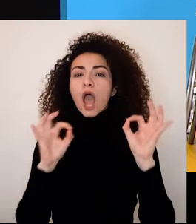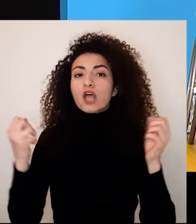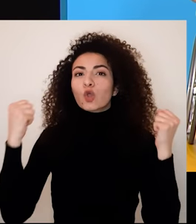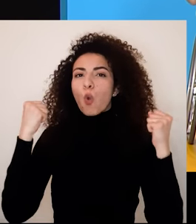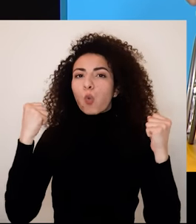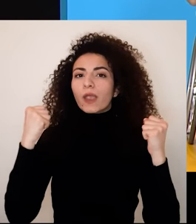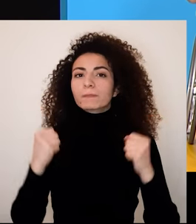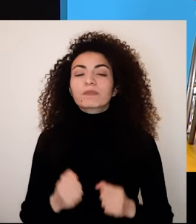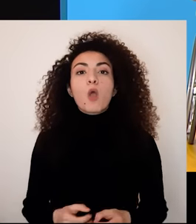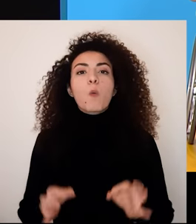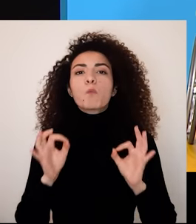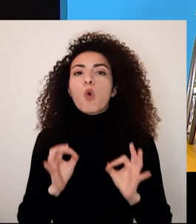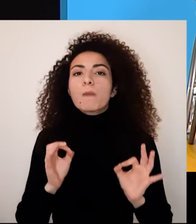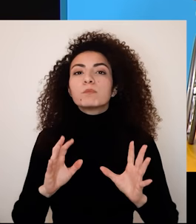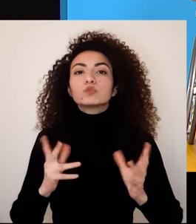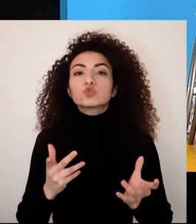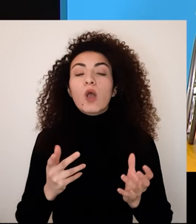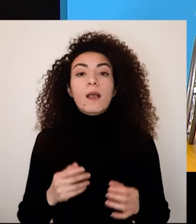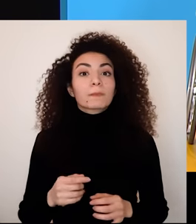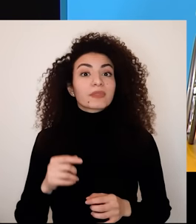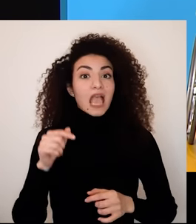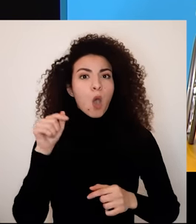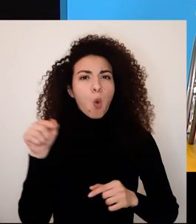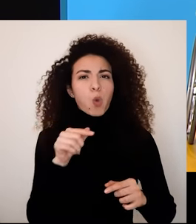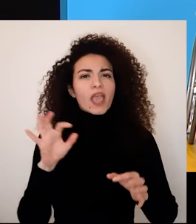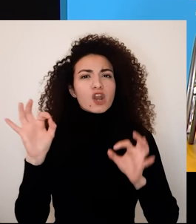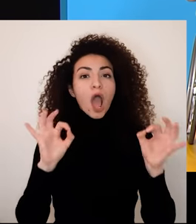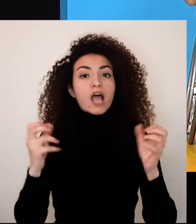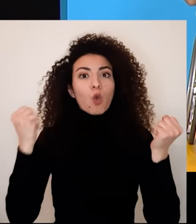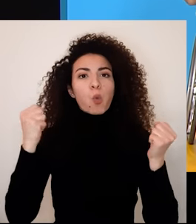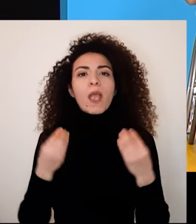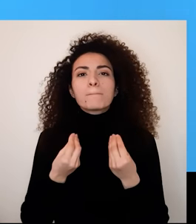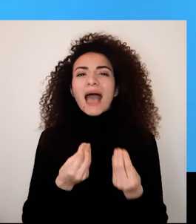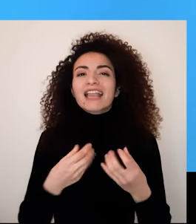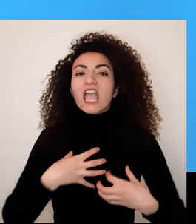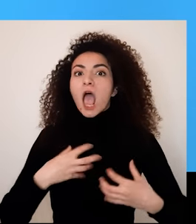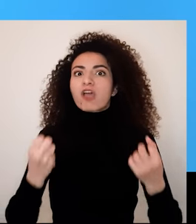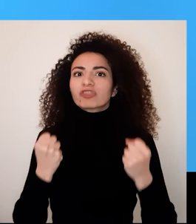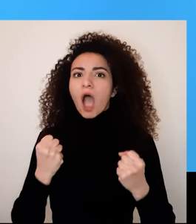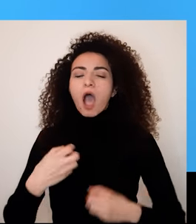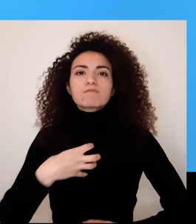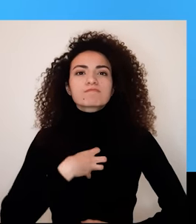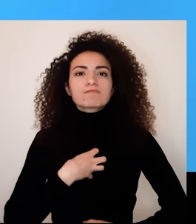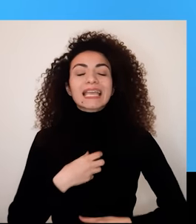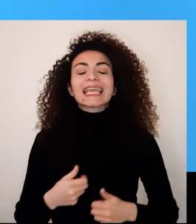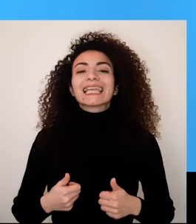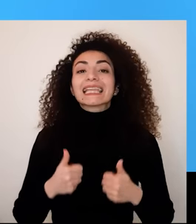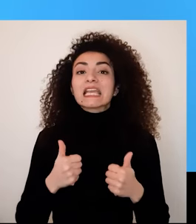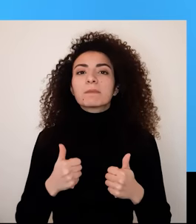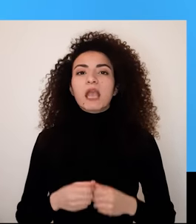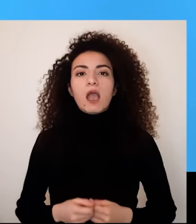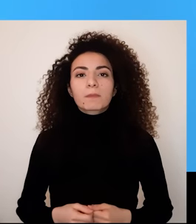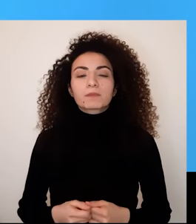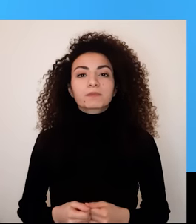بين تفعيل نقاط القوة وبين مستوى الطاقة اللي مختبروا عن تفعيل قوينها الشخصية كما أنه بدي حفزك لأستثمارة بقدر